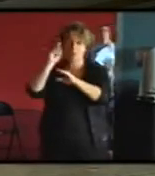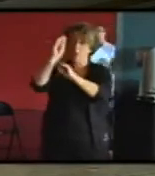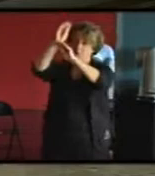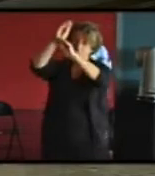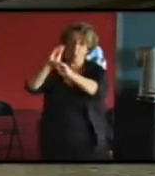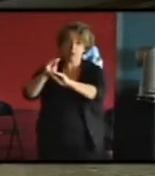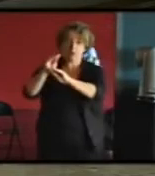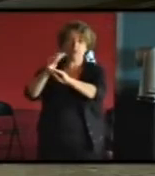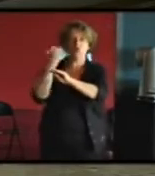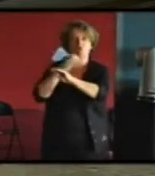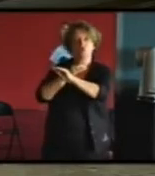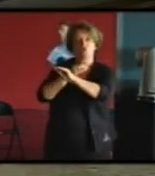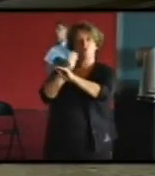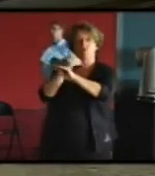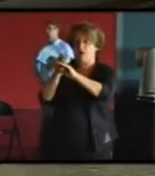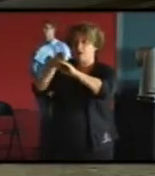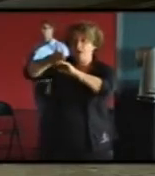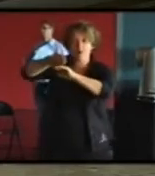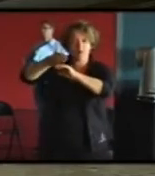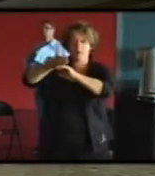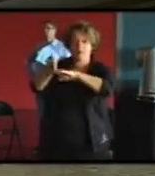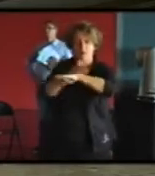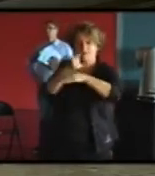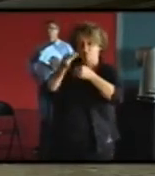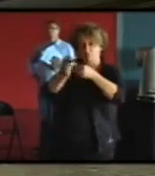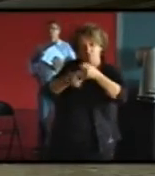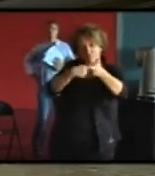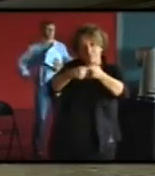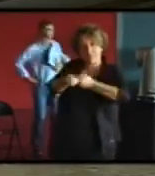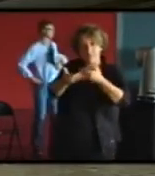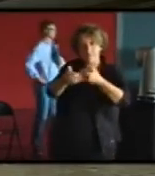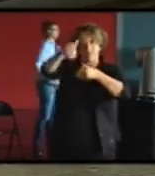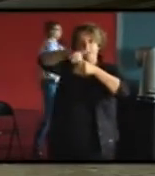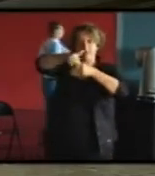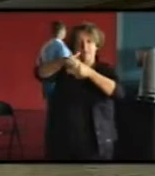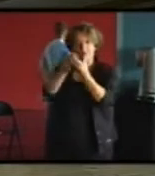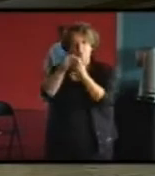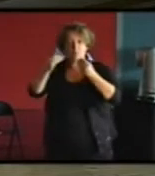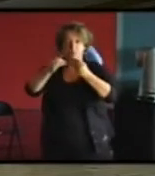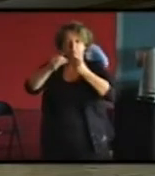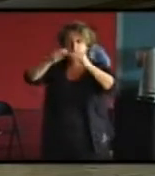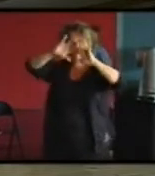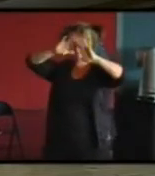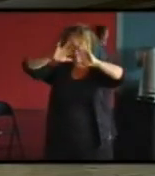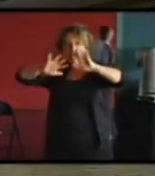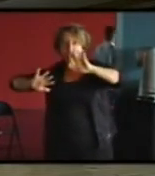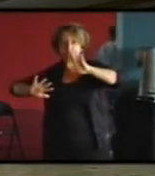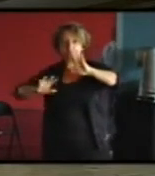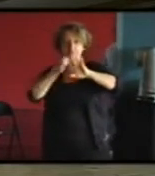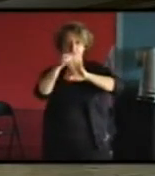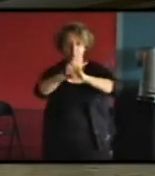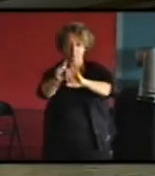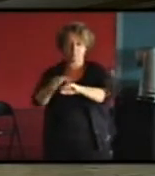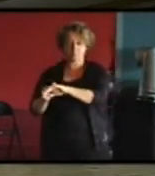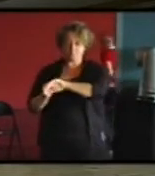faites avec des matériaux qui n'étaient pas adéquats etc bon ça on peut moi je voudrais juste une phrase sur la